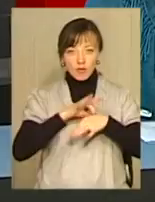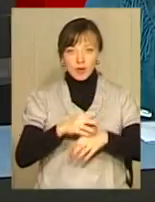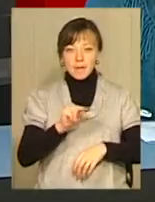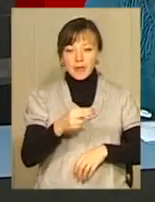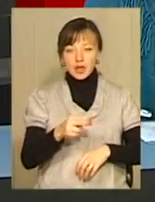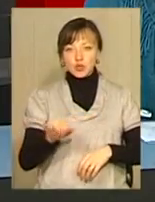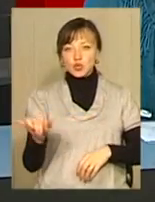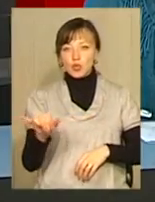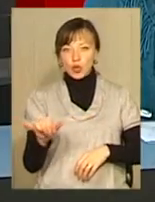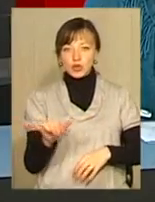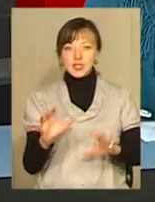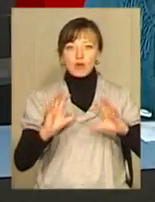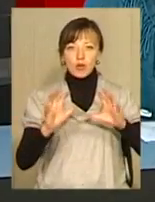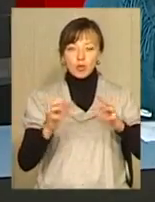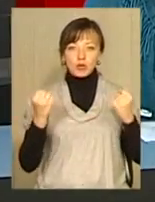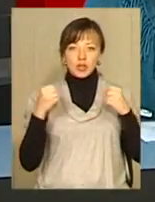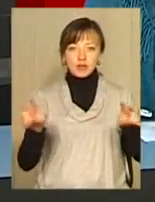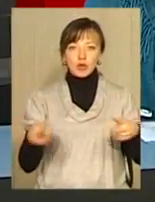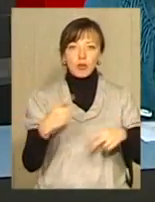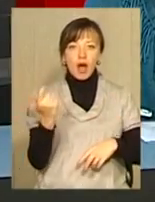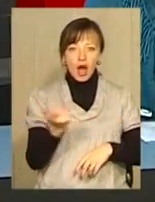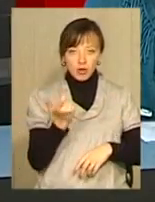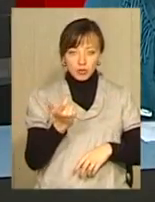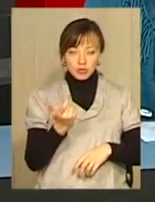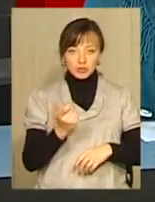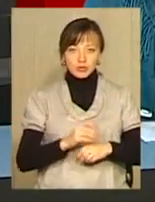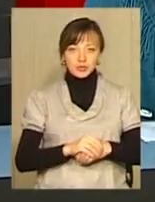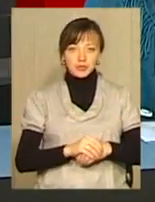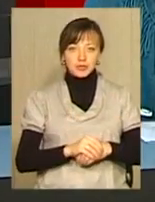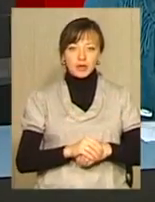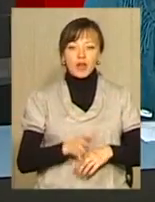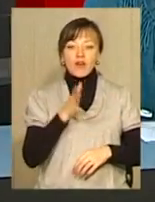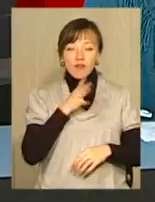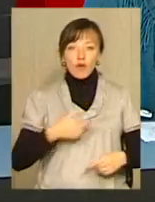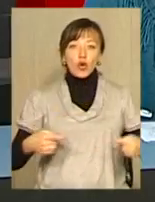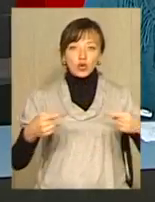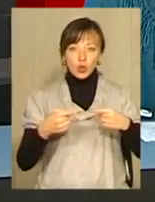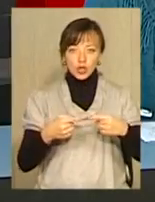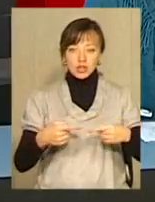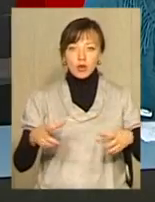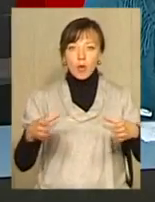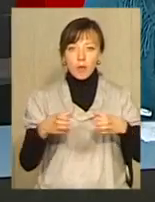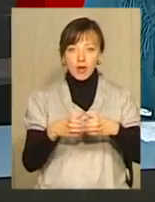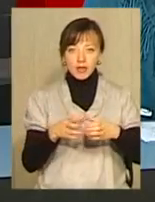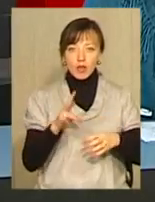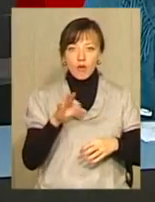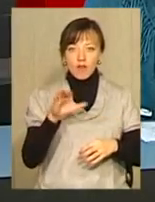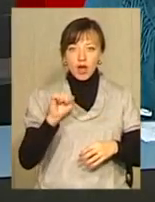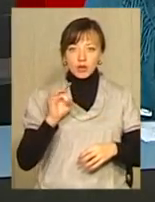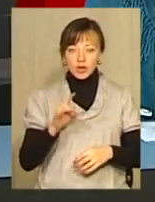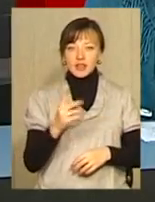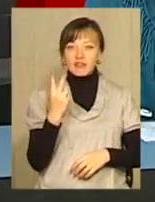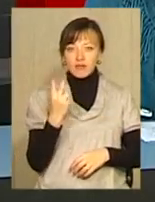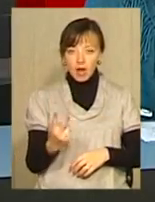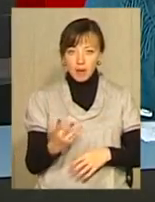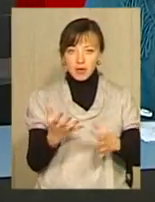'ятницю та суботу з волейбольним спортивним клубом Харкова «Юридична академія». Водночас команда першої ліги «Новатор-2» «Прикордонник» перейматиме